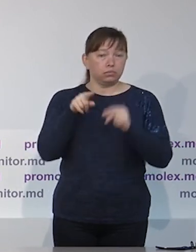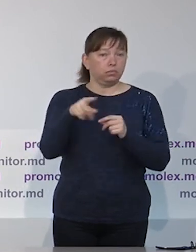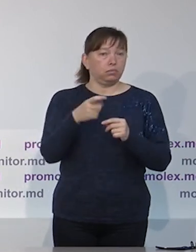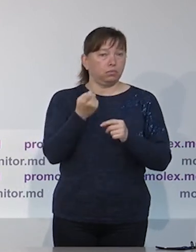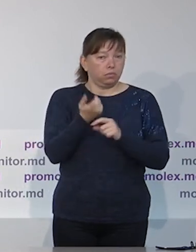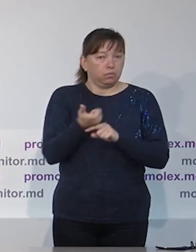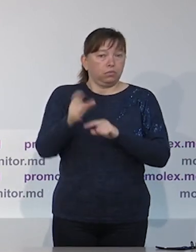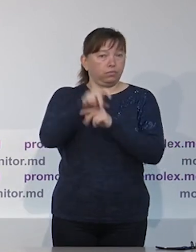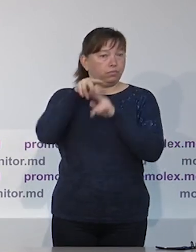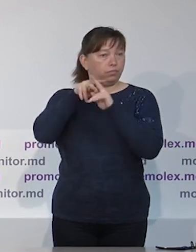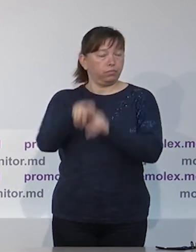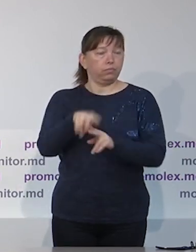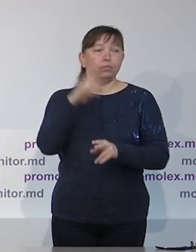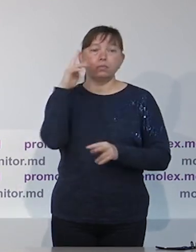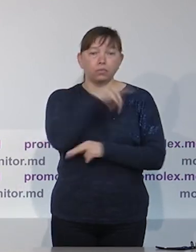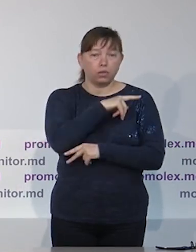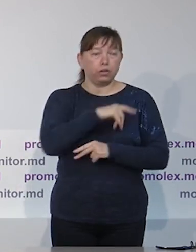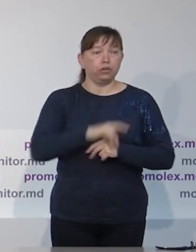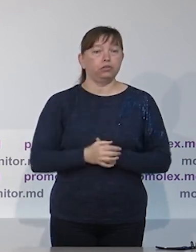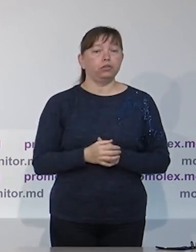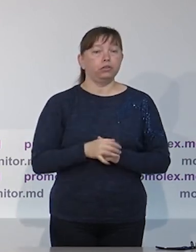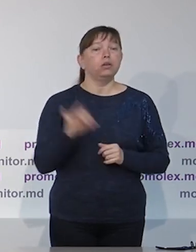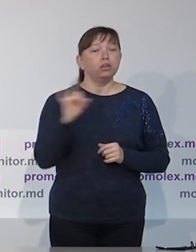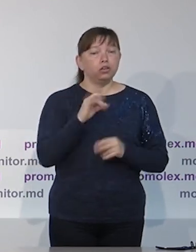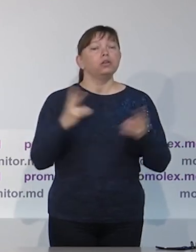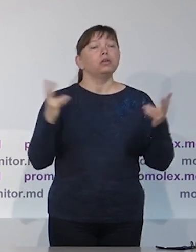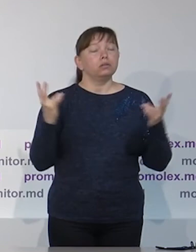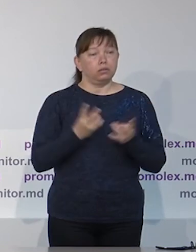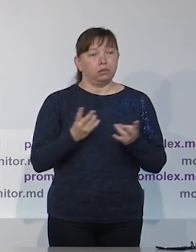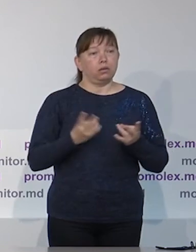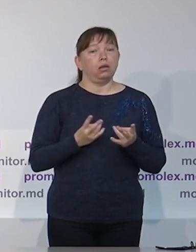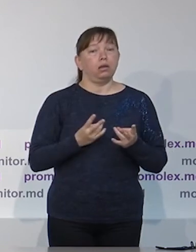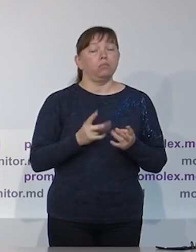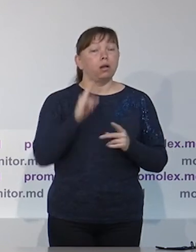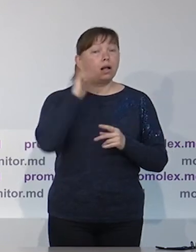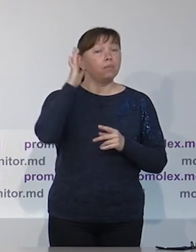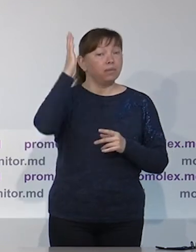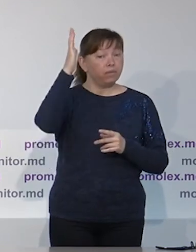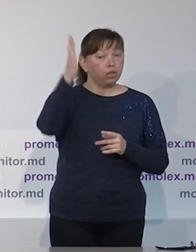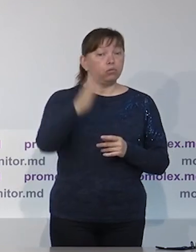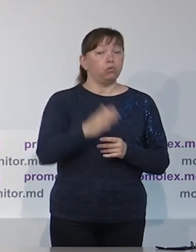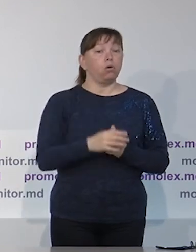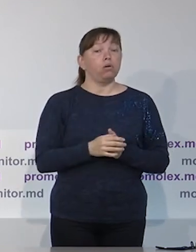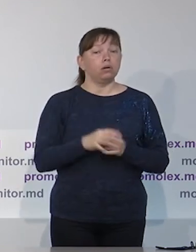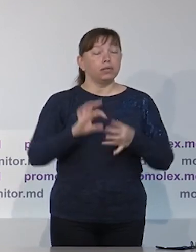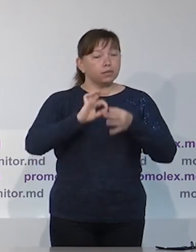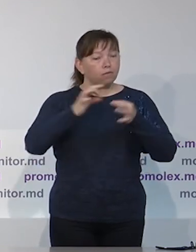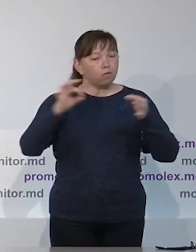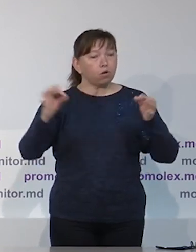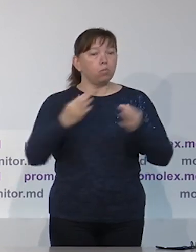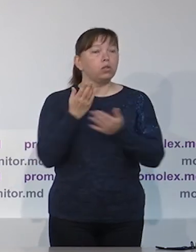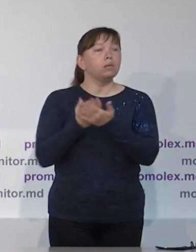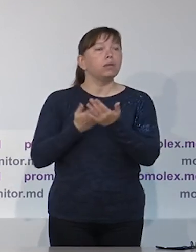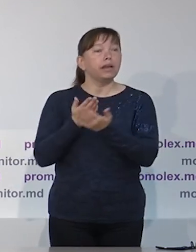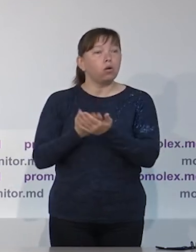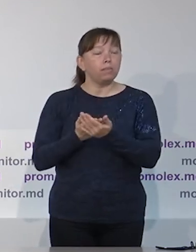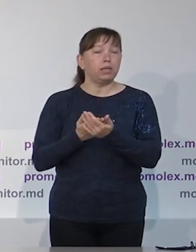независимые конкуренты. Я уже сказал, что независимые конкуренты оказываются